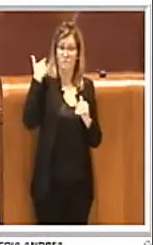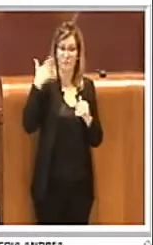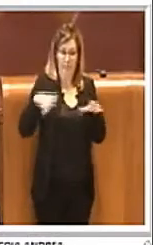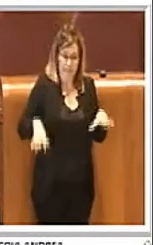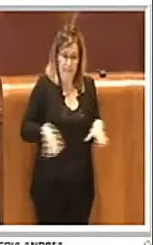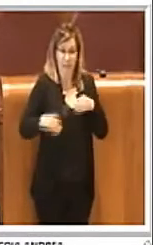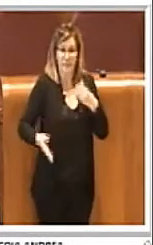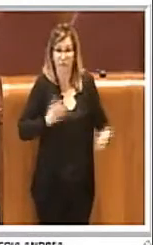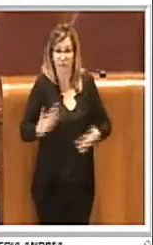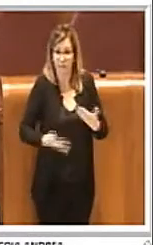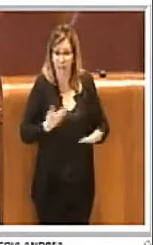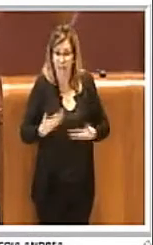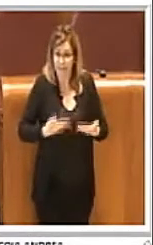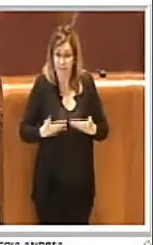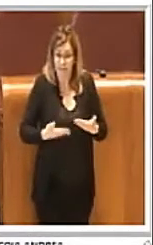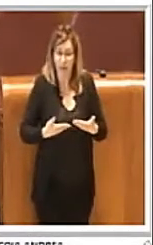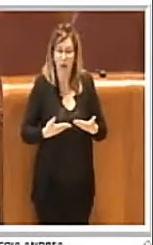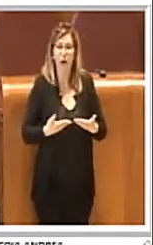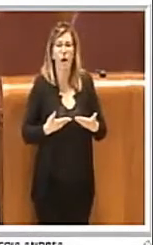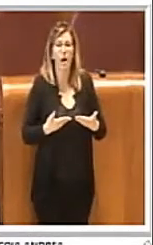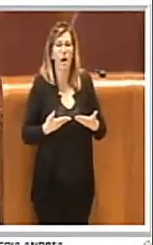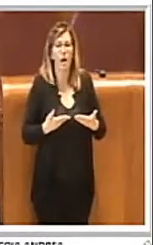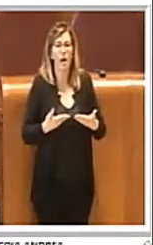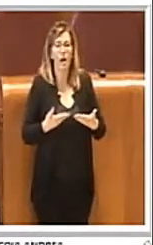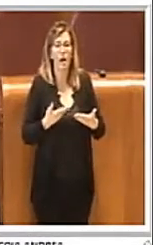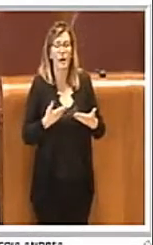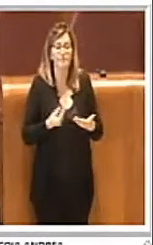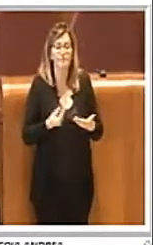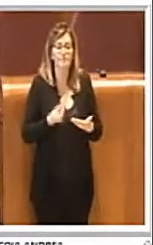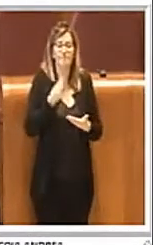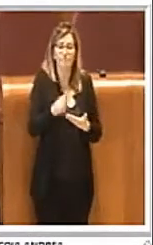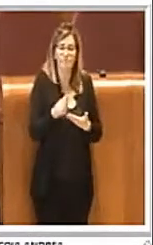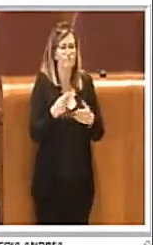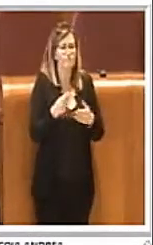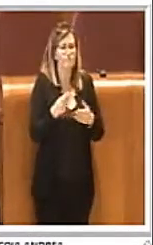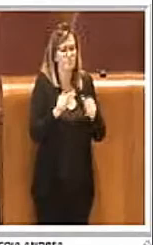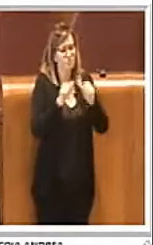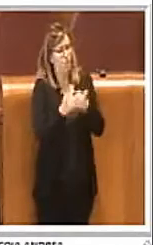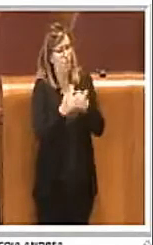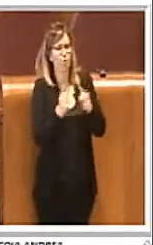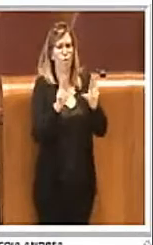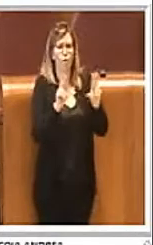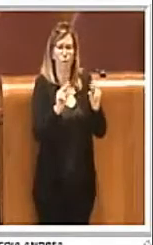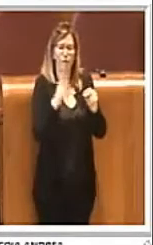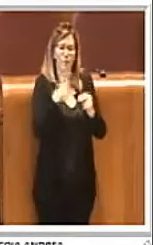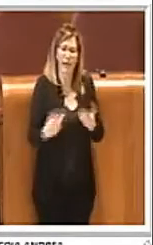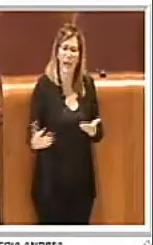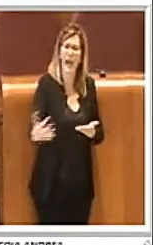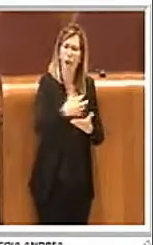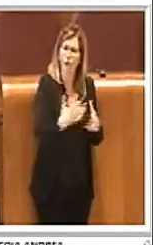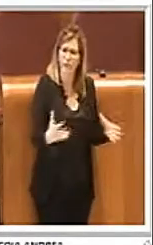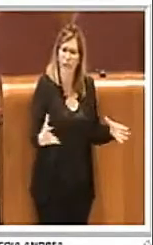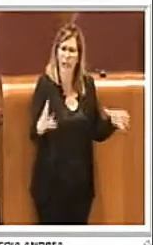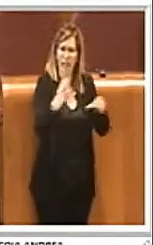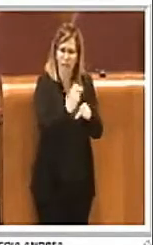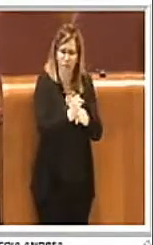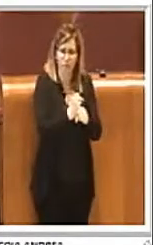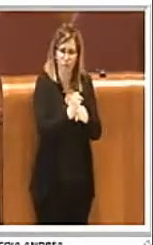e ha determinato un nuovo tipo di raccolta di rifiuti con modalità